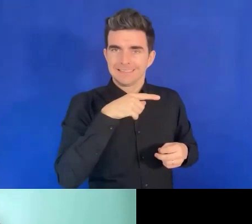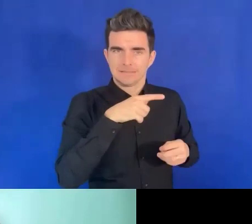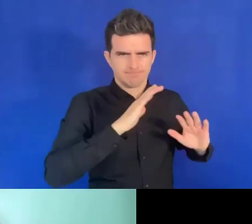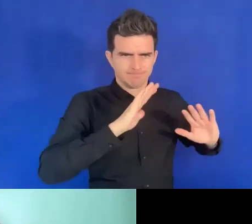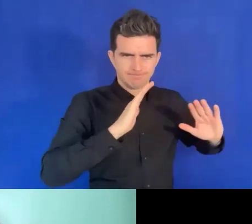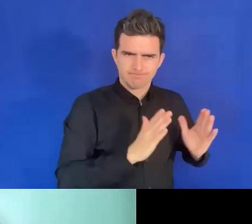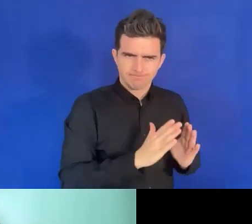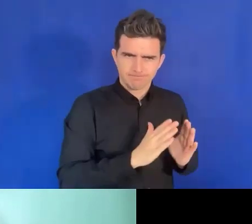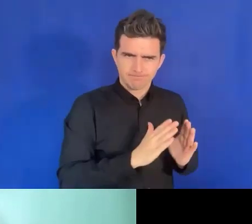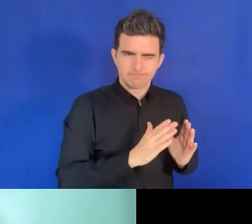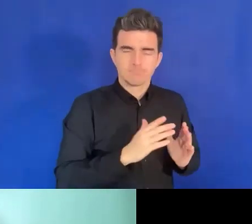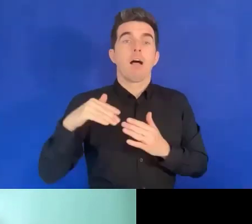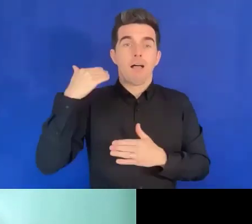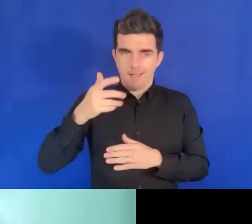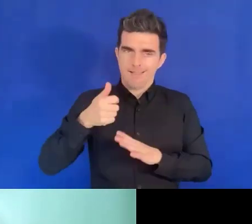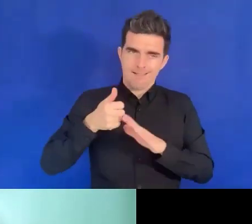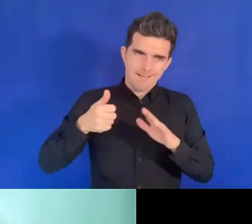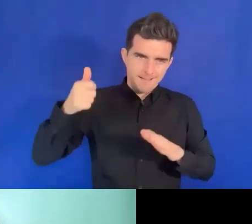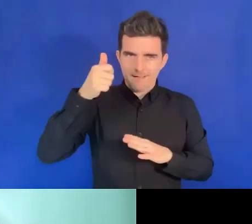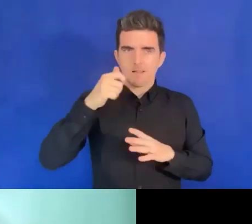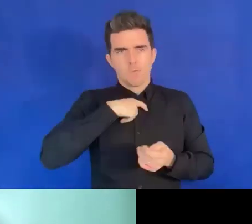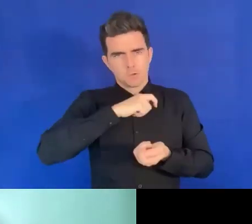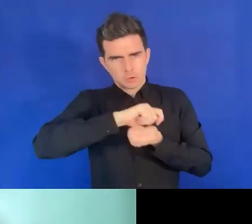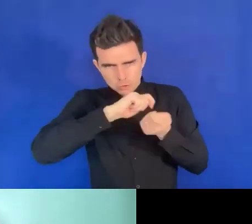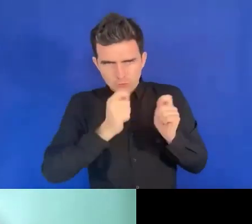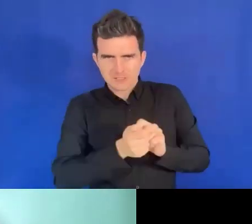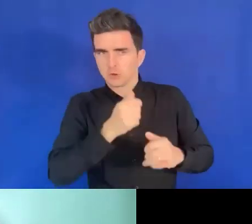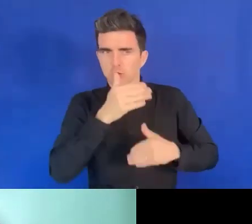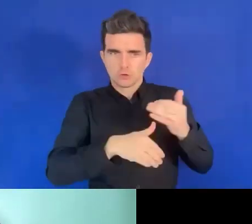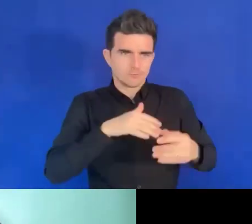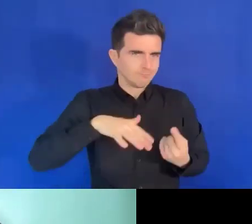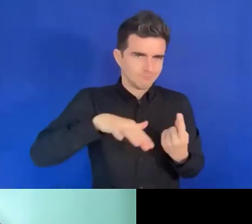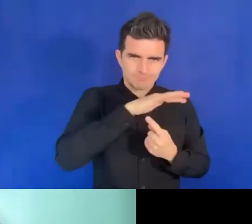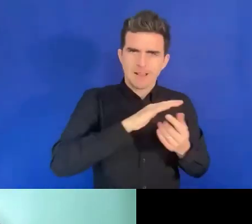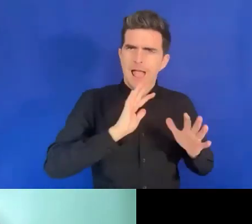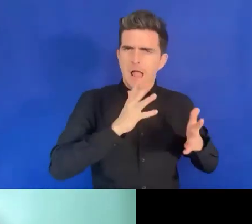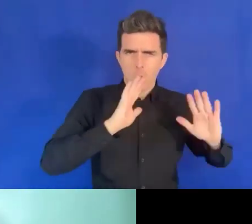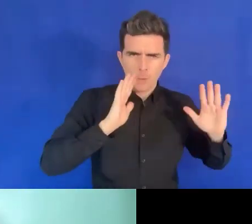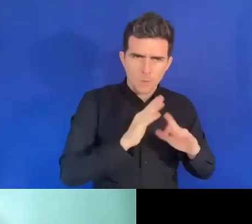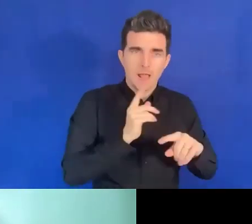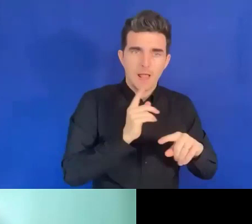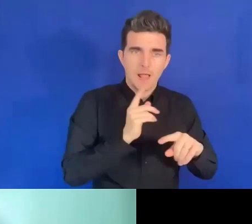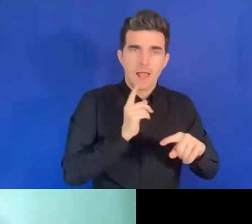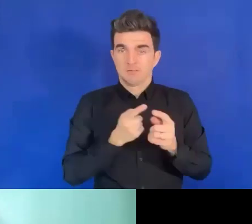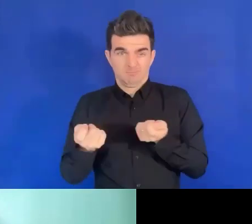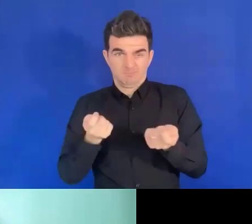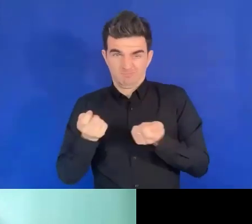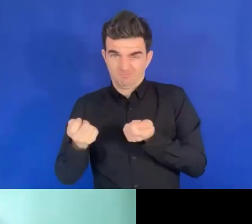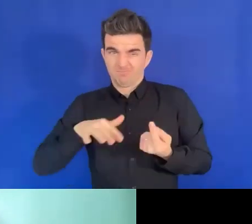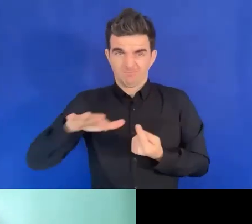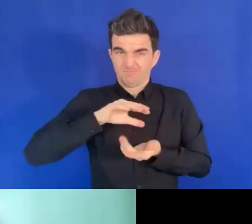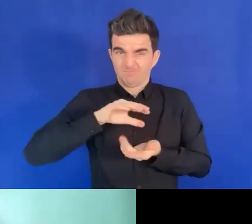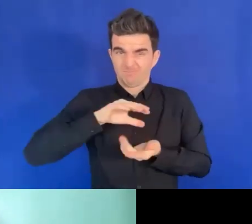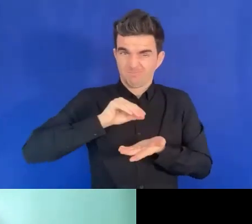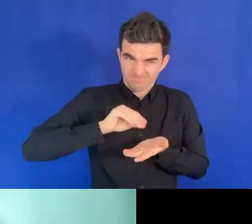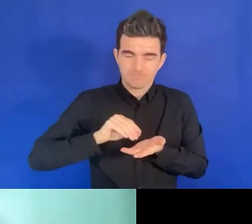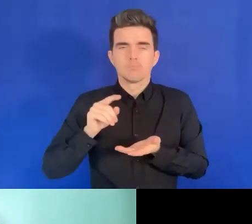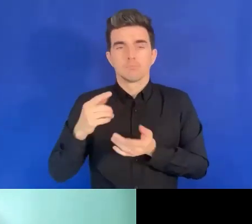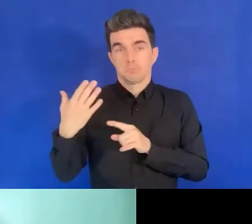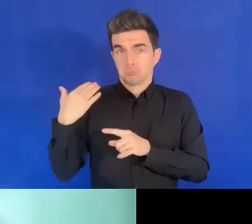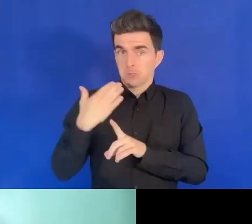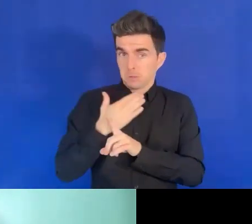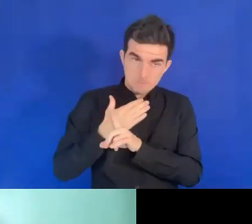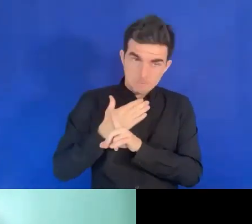Tout récemment, elle a été connue et elle travaille maintenant dans le département de